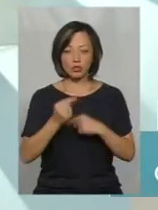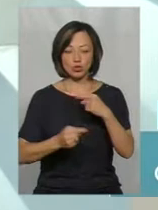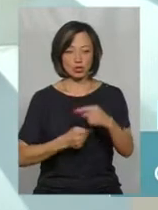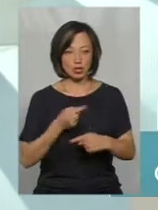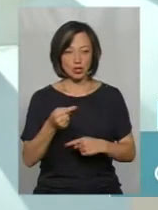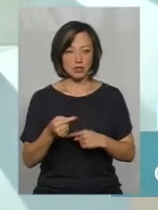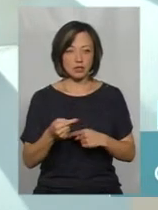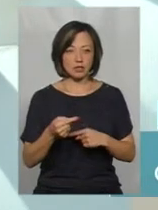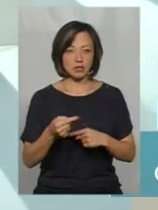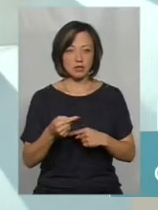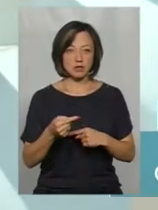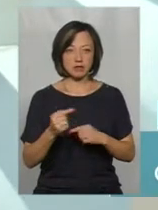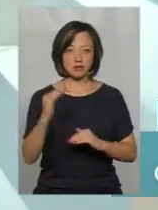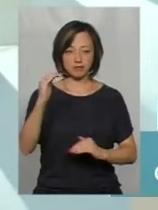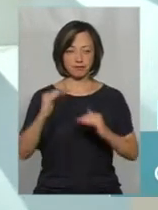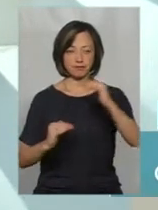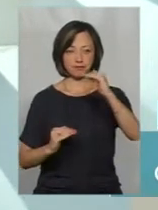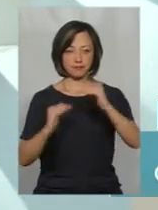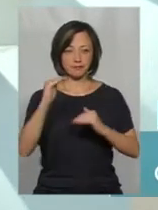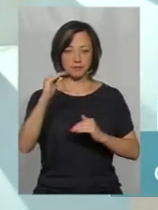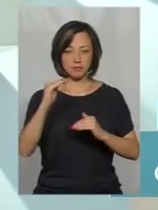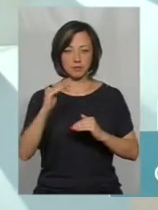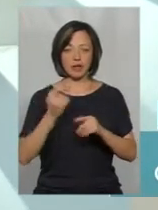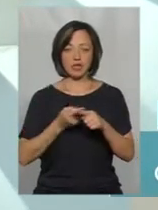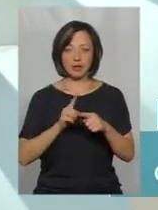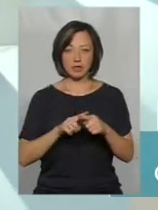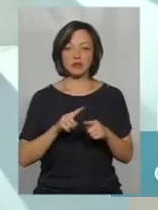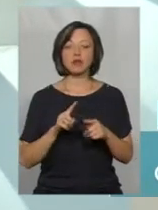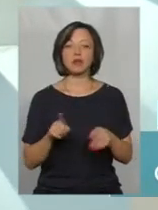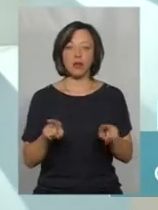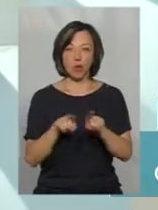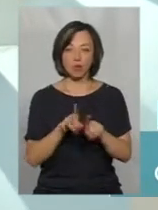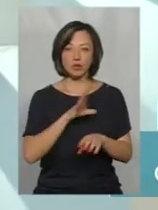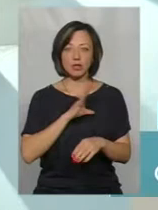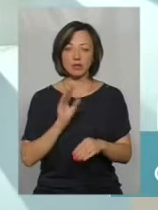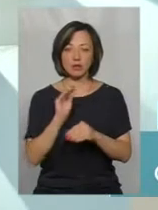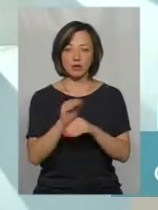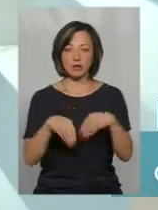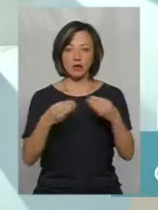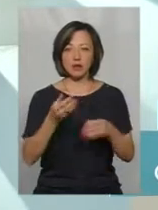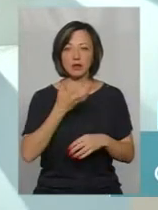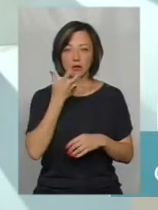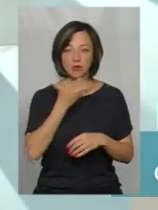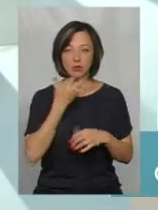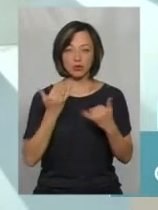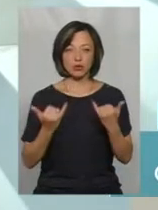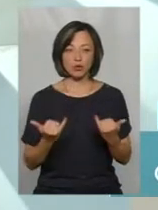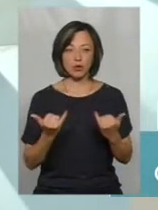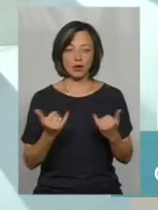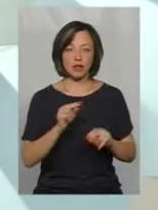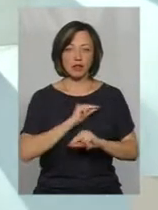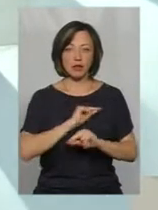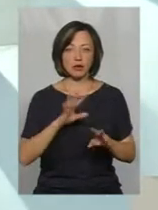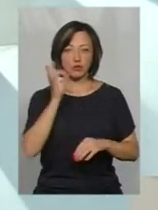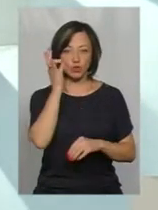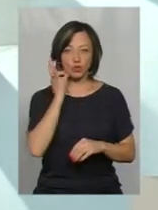висоту. І також вона додатково надавала тепло для сьогодні надіючого